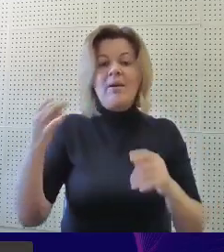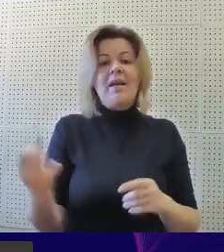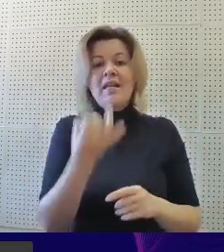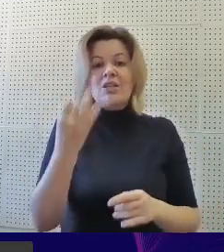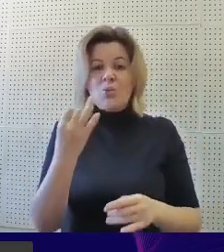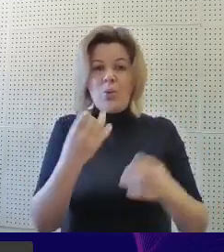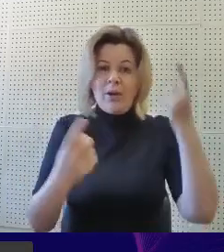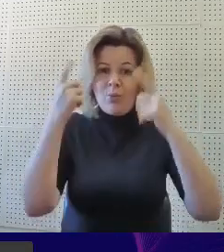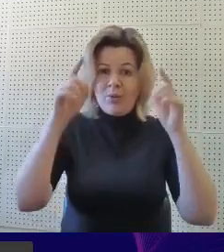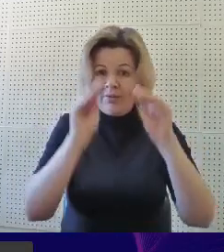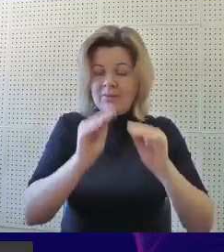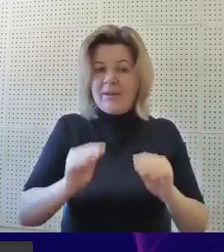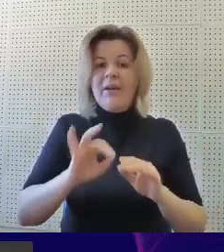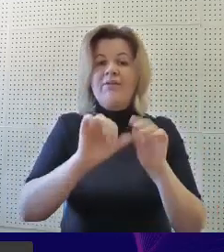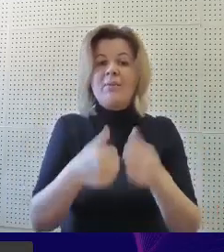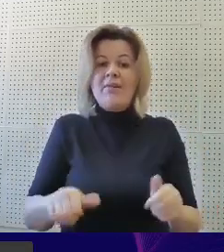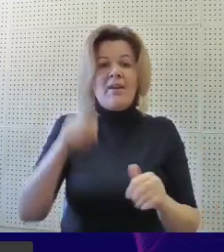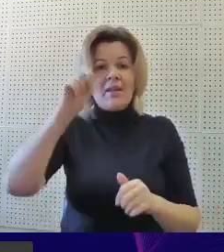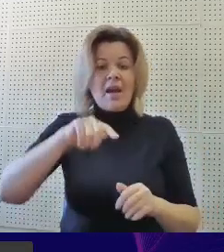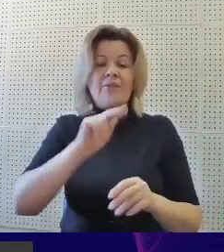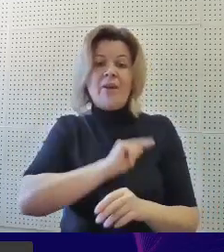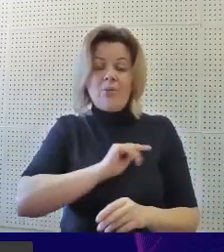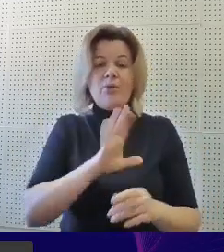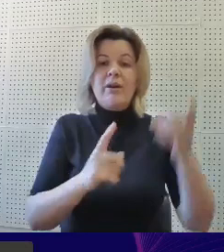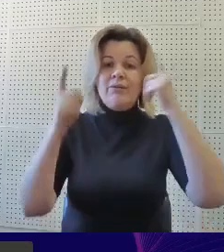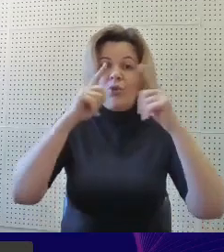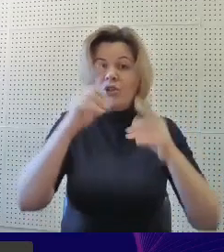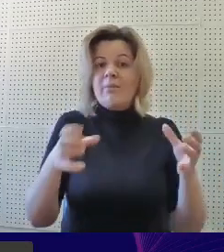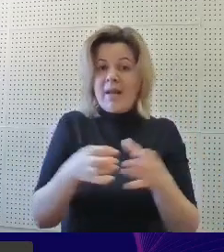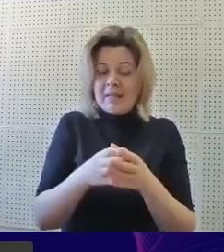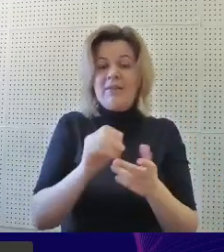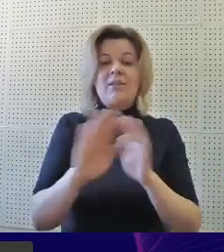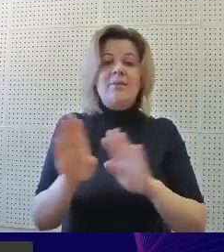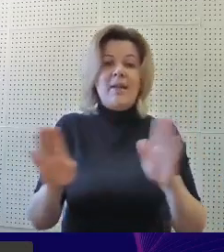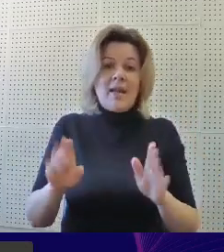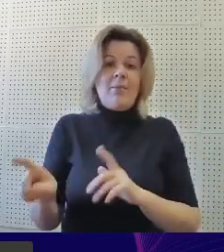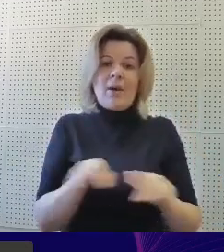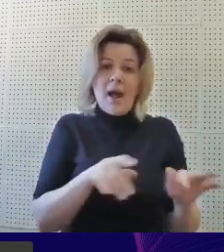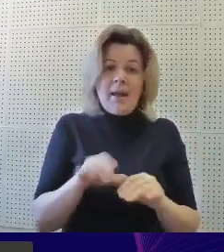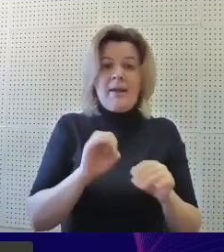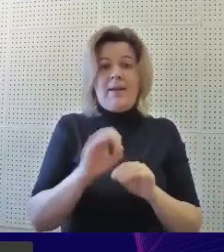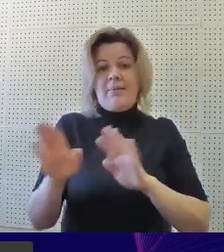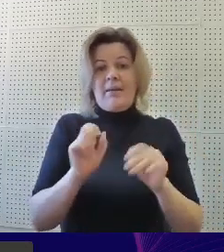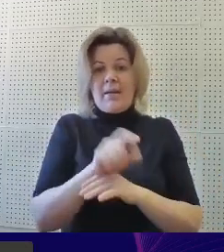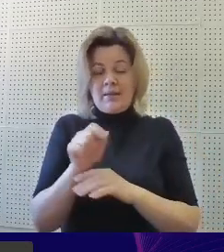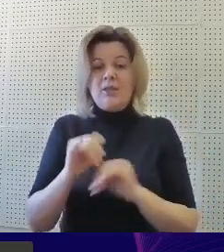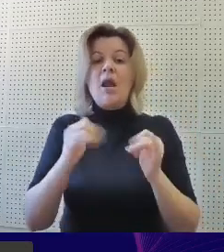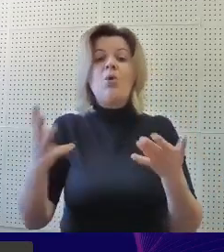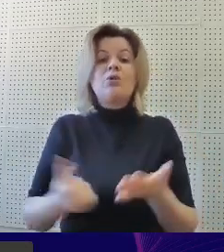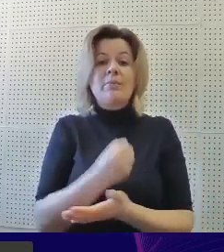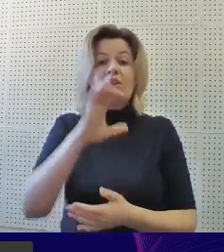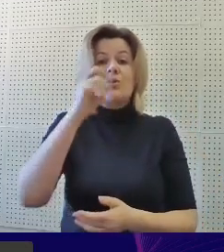и формирование навыков работы в творческом коллективе с распределением ролей и задач. Для